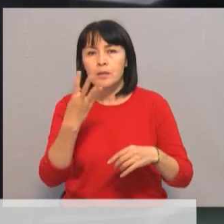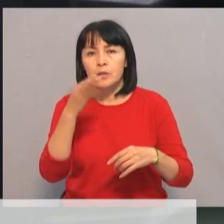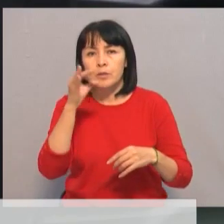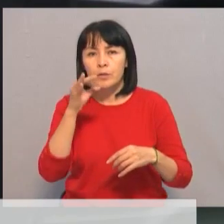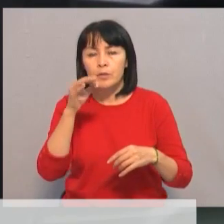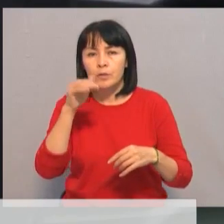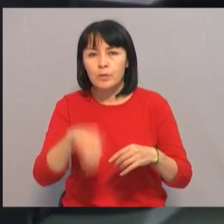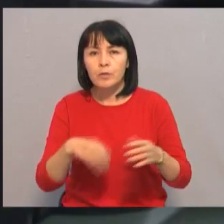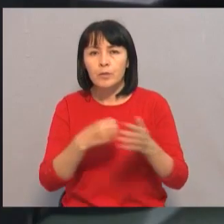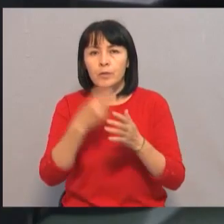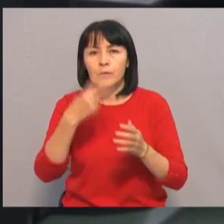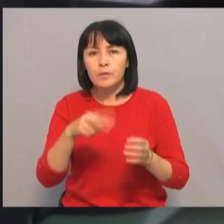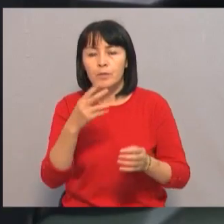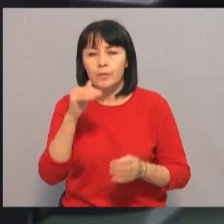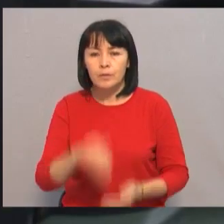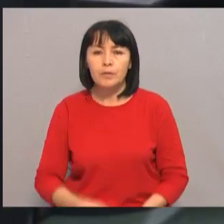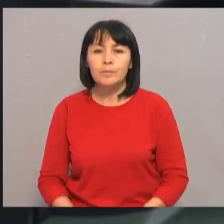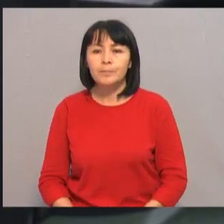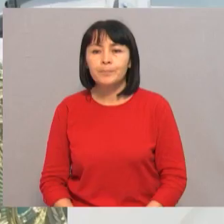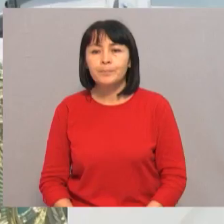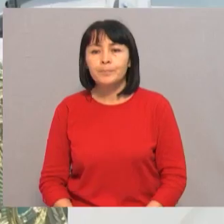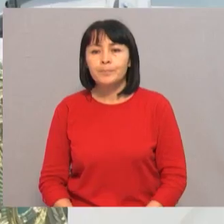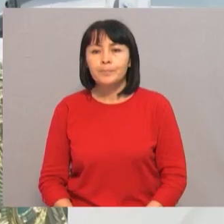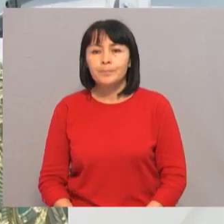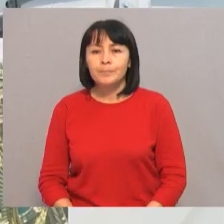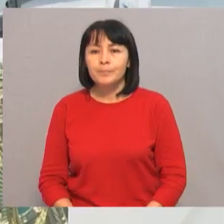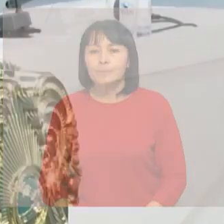тысяч до 22. Ернур Бубеев, Халмазана Бегла Новосе.